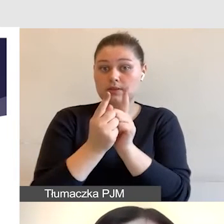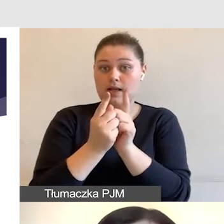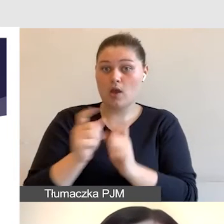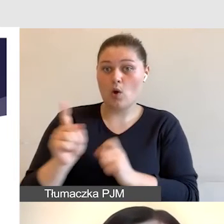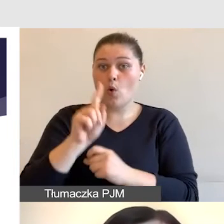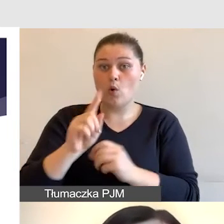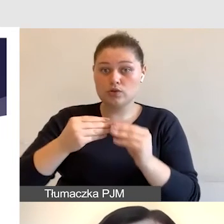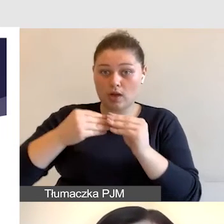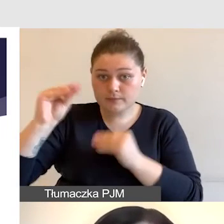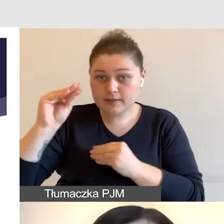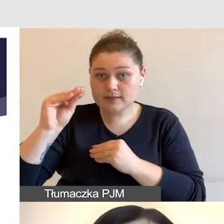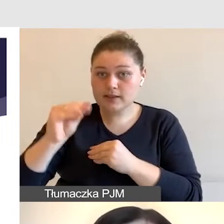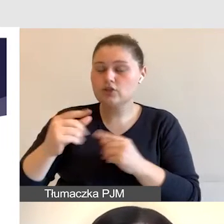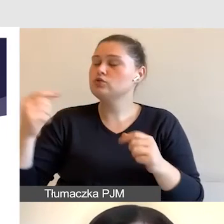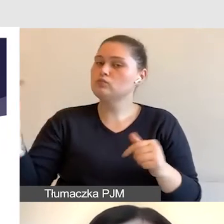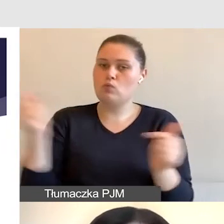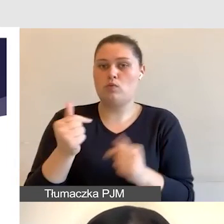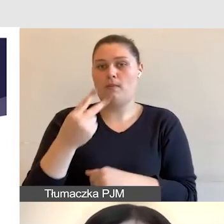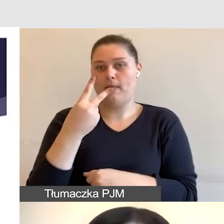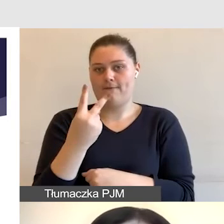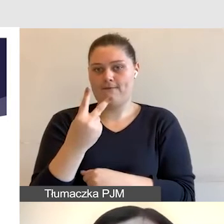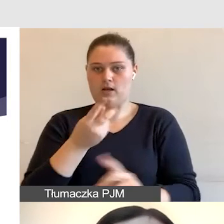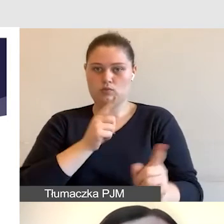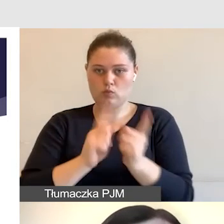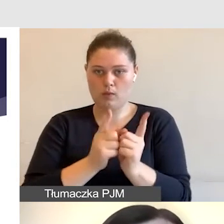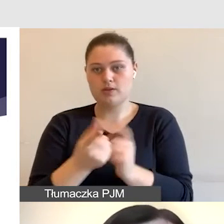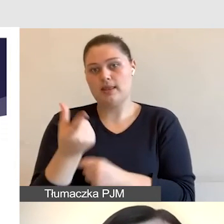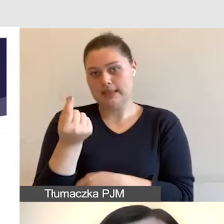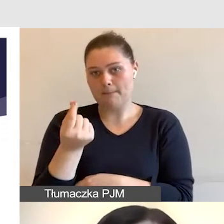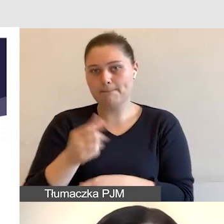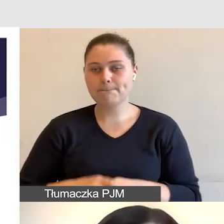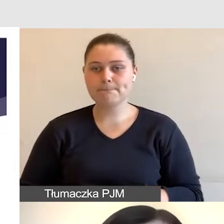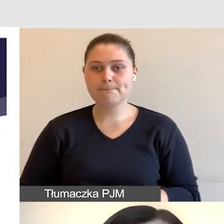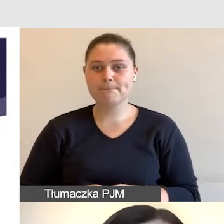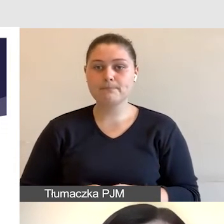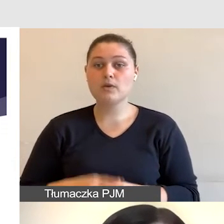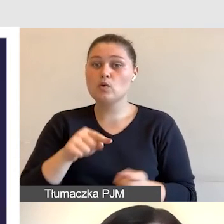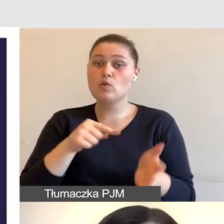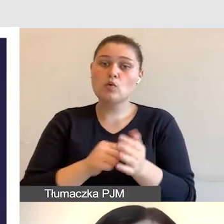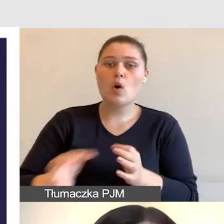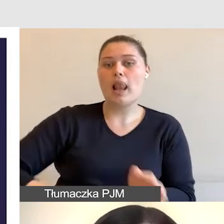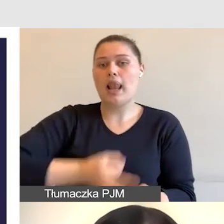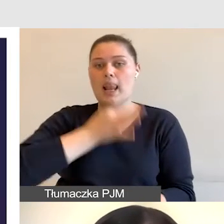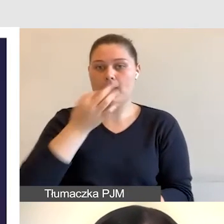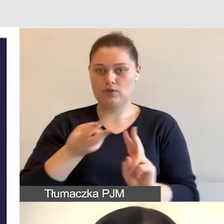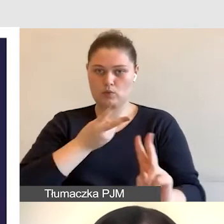mogli pracować w parze, co skutkuje nam lepszą jakością tłumaczeń.